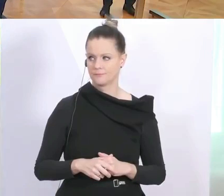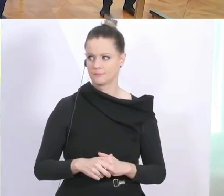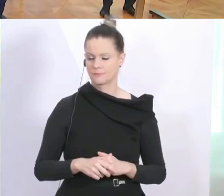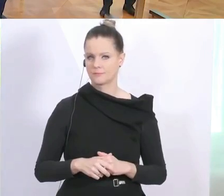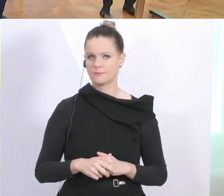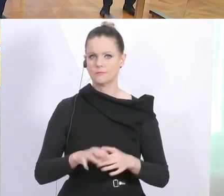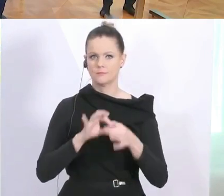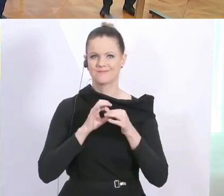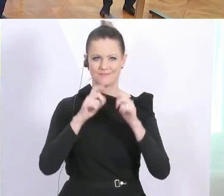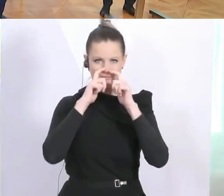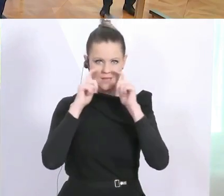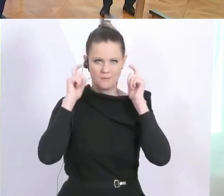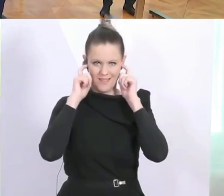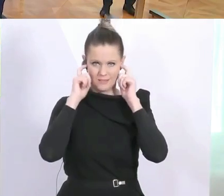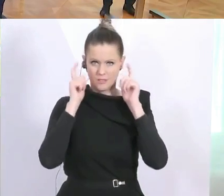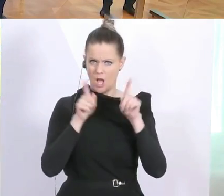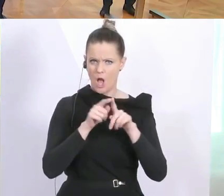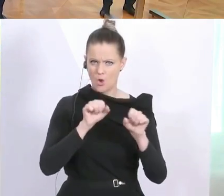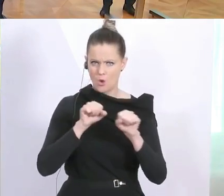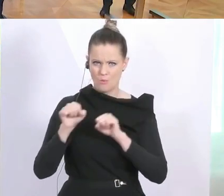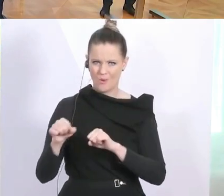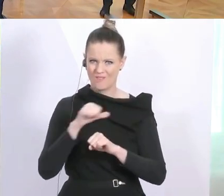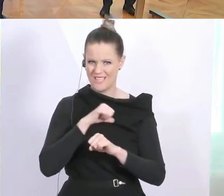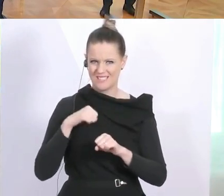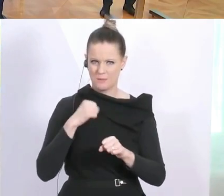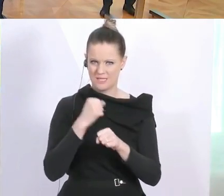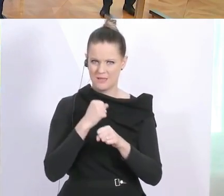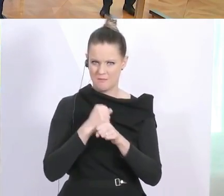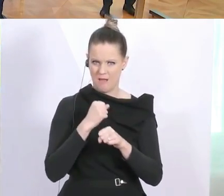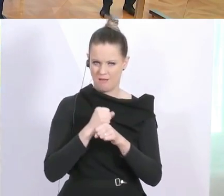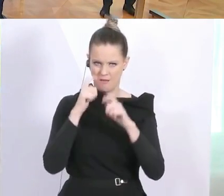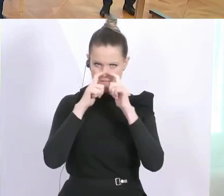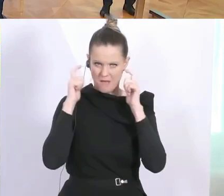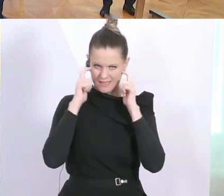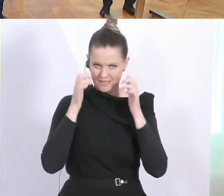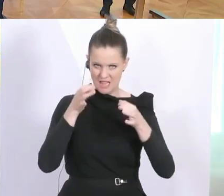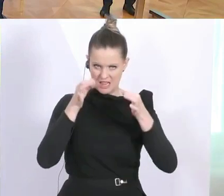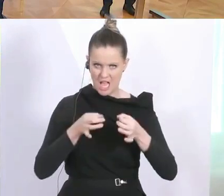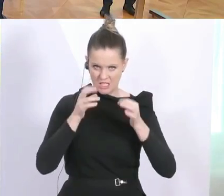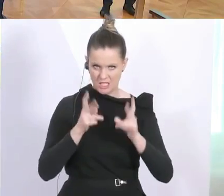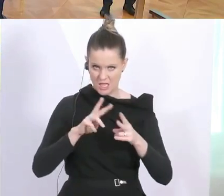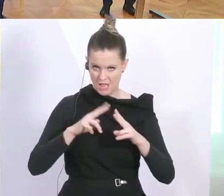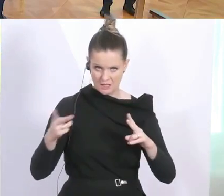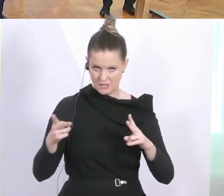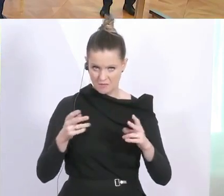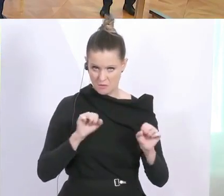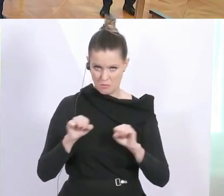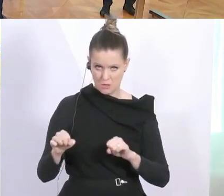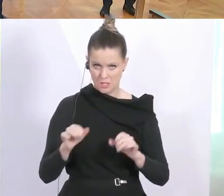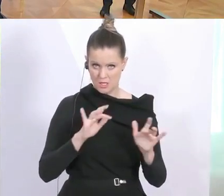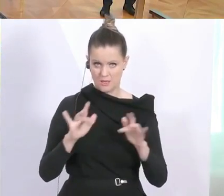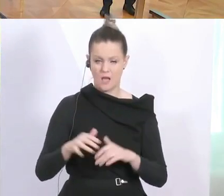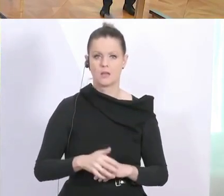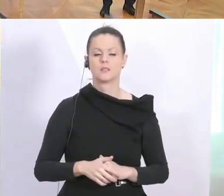auch noch eine Frage zu den Masken. Wird es doch möglich sein, dass man selbstgemachte Masken trägt? Das hat uns erreicht. Ist das auch eine Alternative? Es wird hier auch